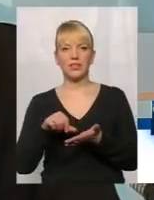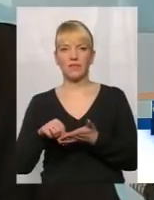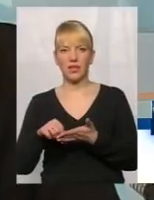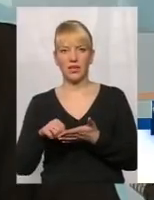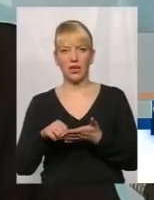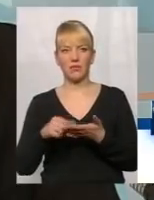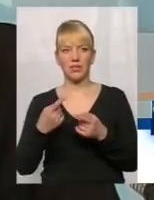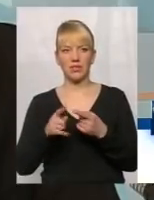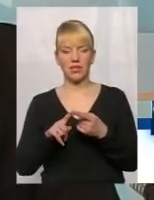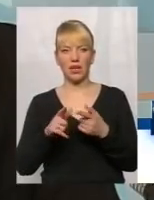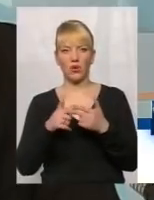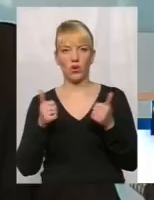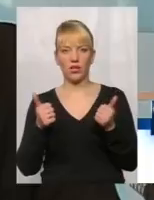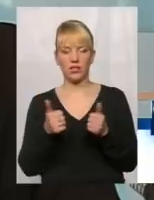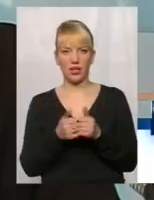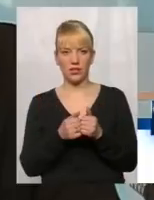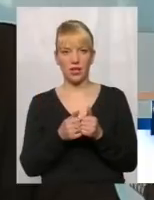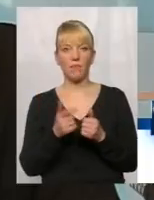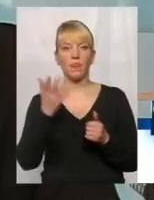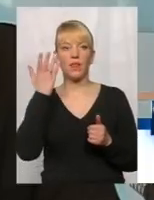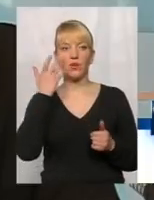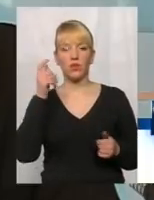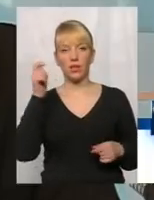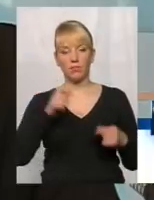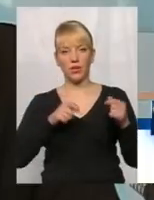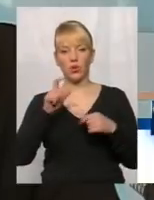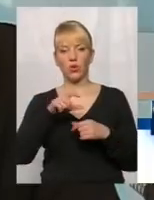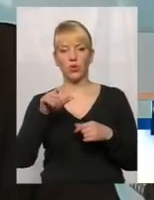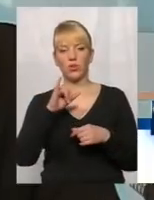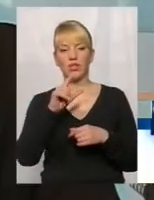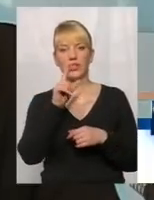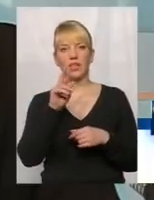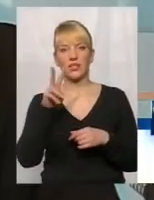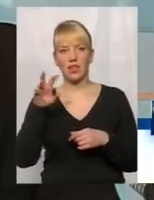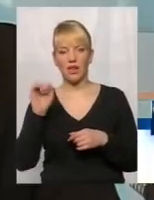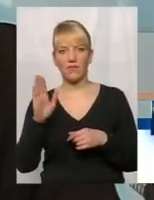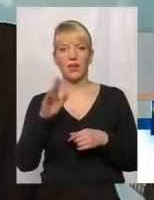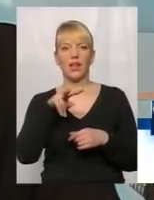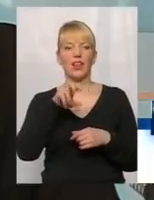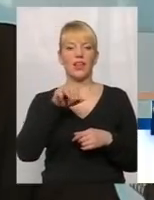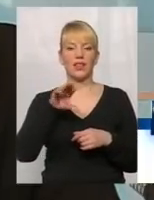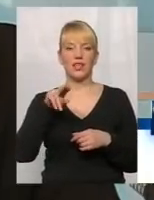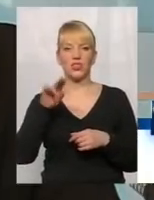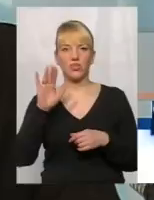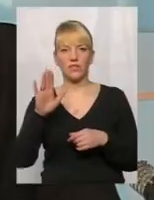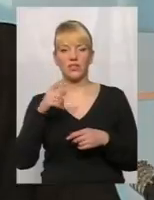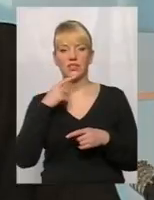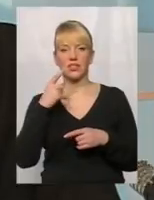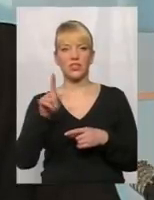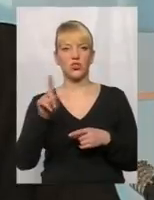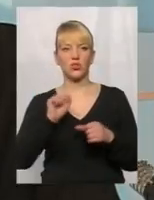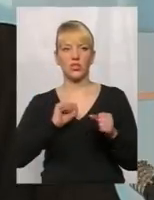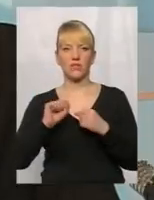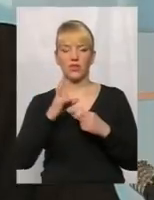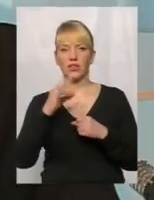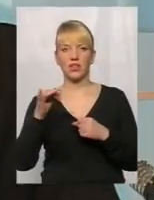даної організації. І коли приїхали люди з Ізяслава, приїхали люди з Литичева, і сказали, що керівник жодного